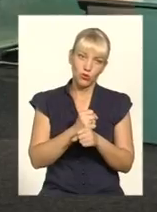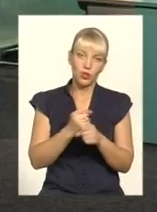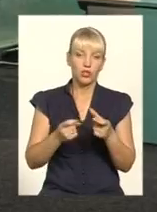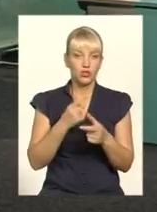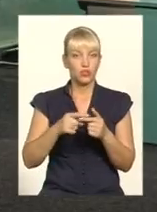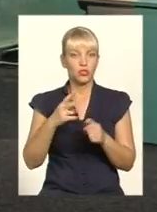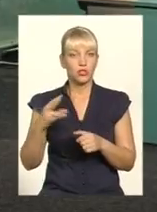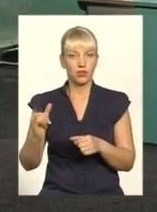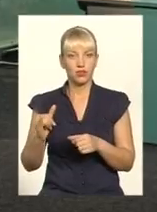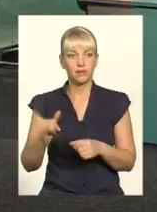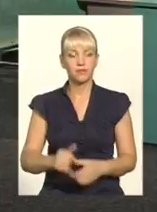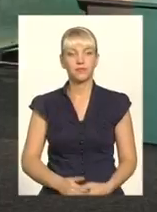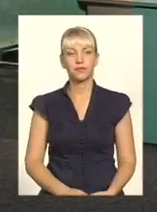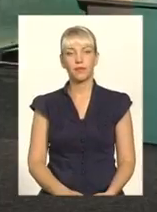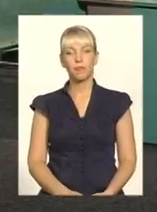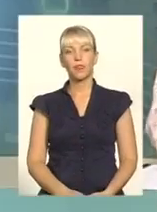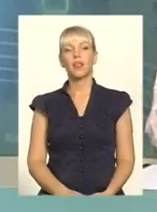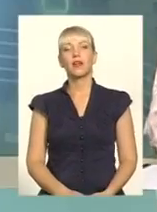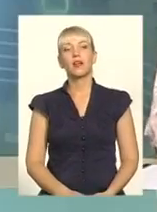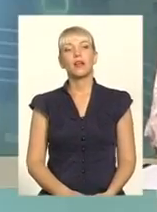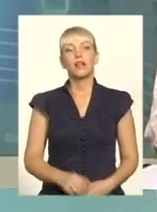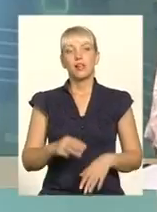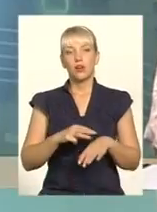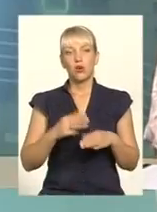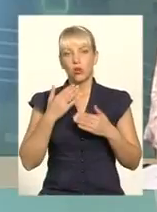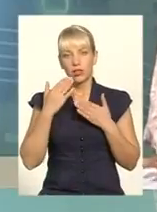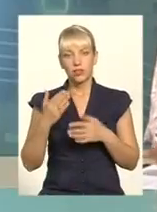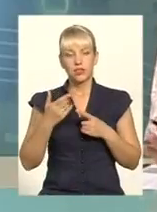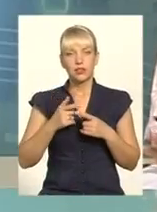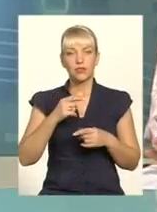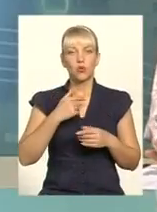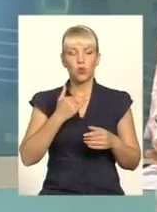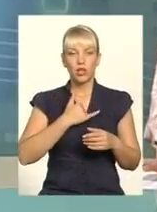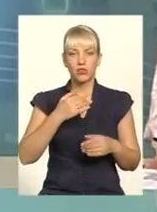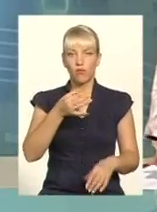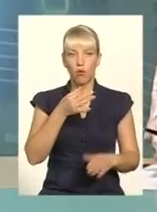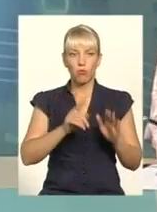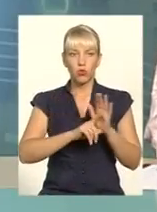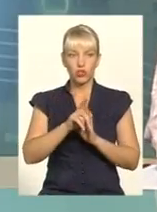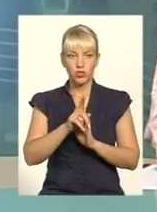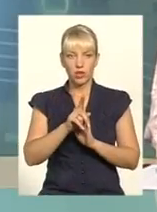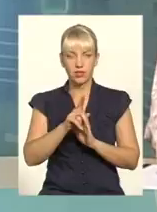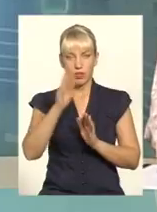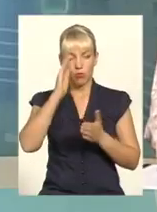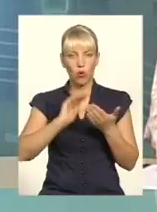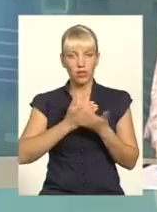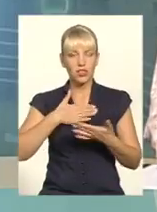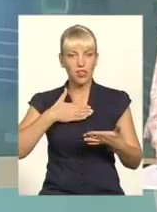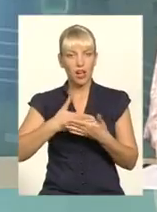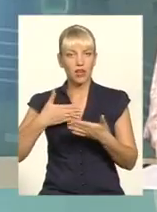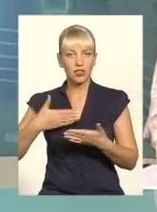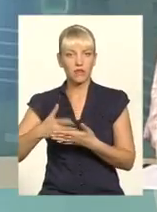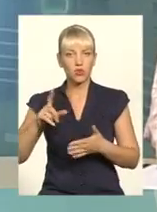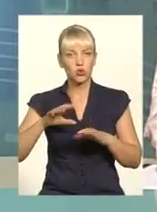не варто мені цих дій робити. Олександр Баклавович, у нашій області, як і загалом в Україні, розпочинається чергова хвиля політичної активності, що